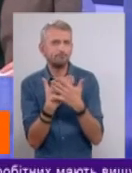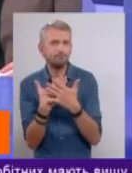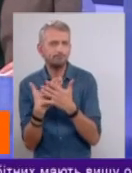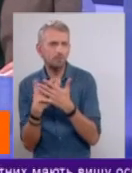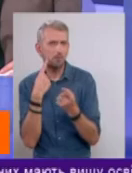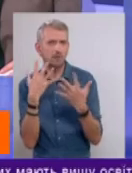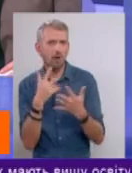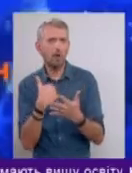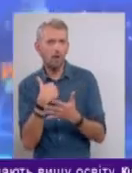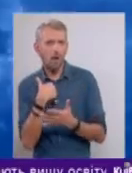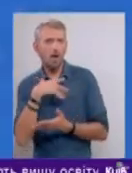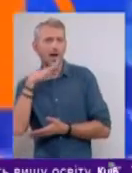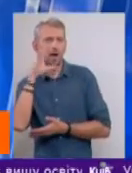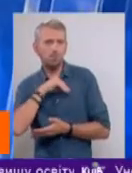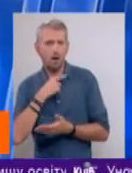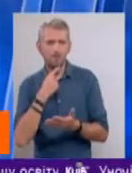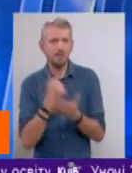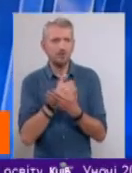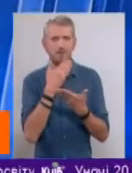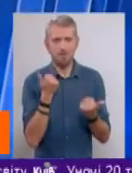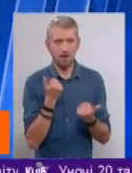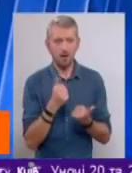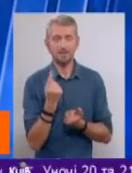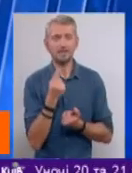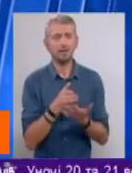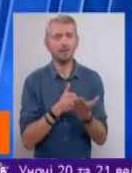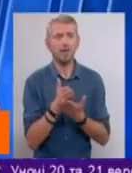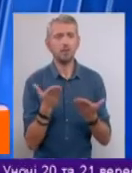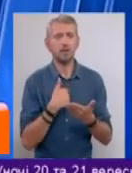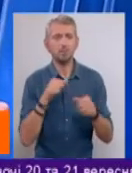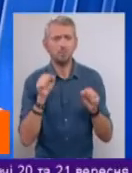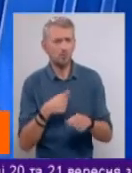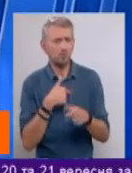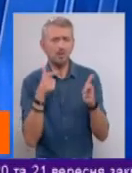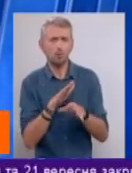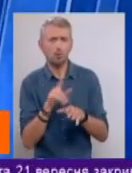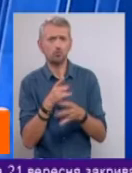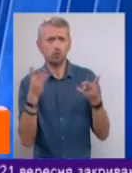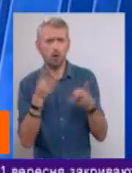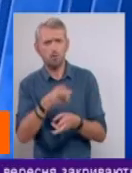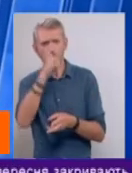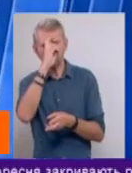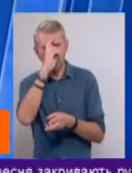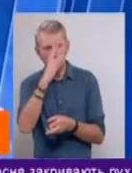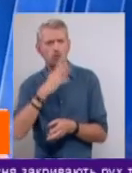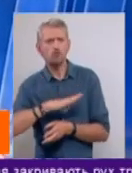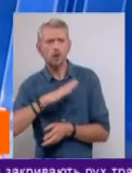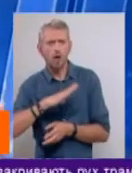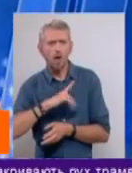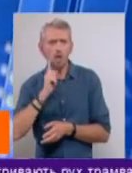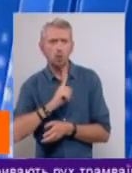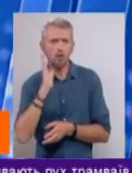може. А підтверджень нема. Тому єдиний напрям, який ми можемо, я не погоджую, що треба державі там чекати, поки